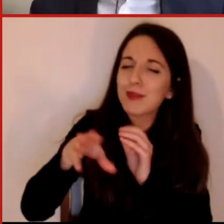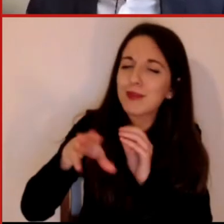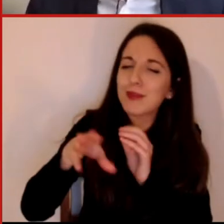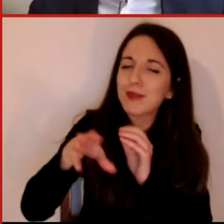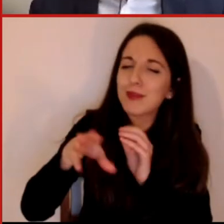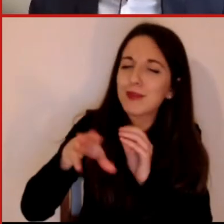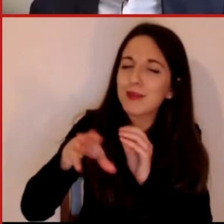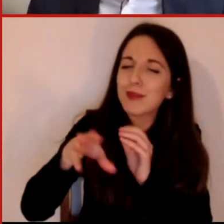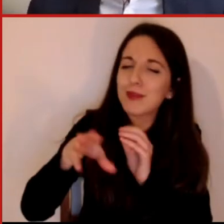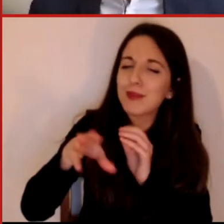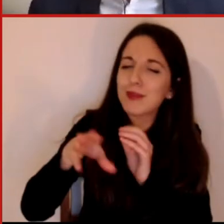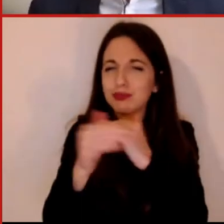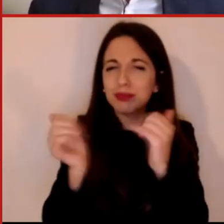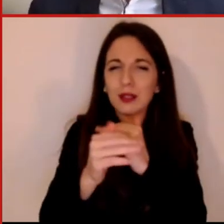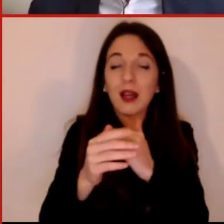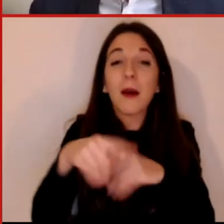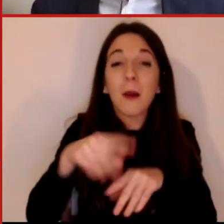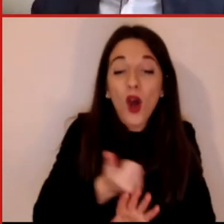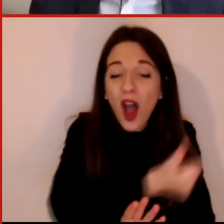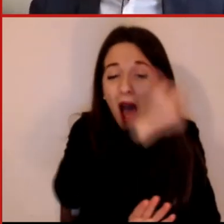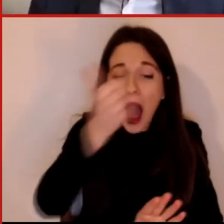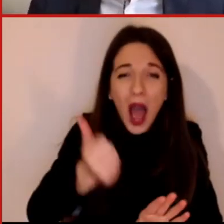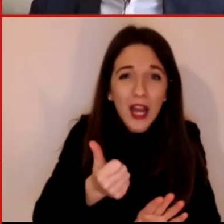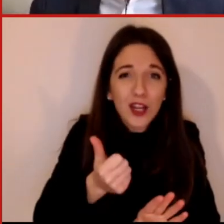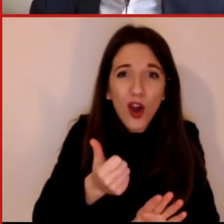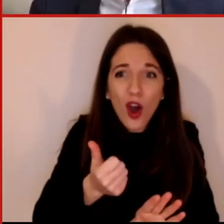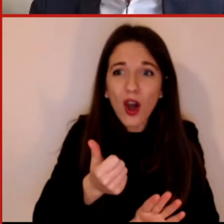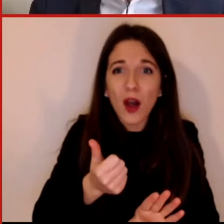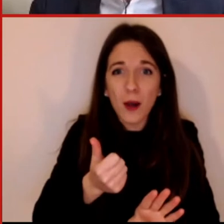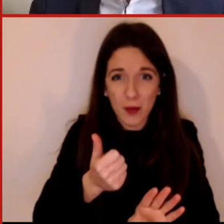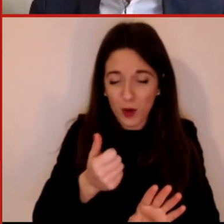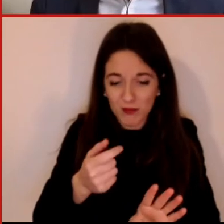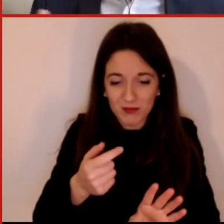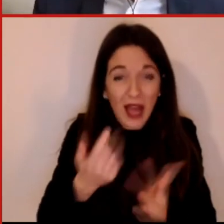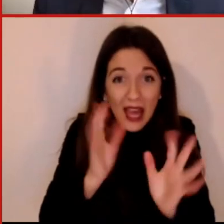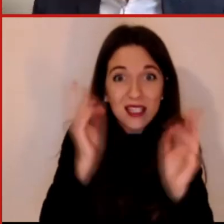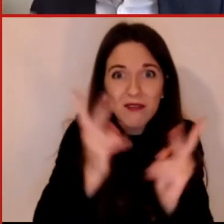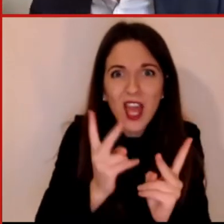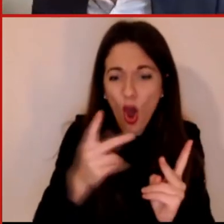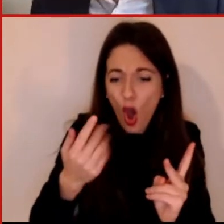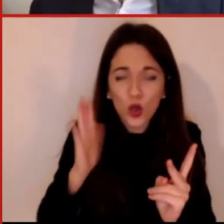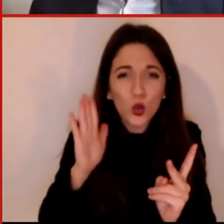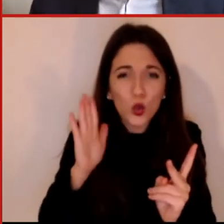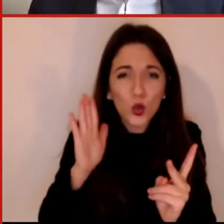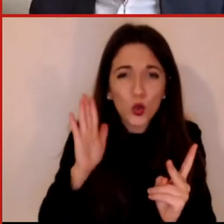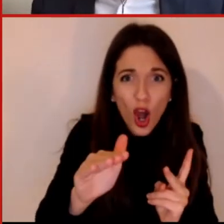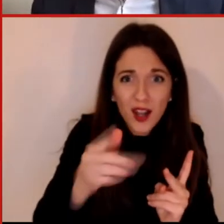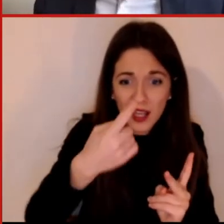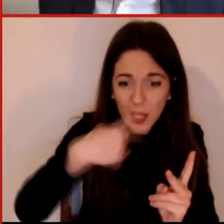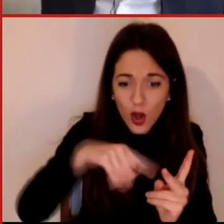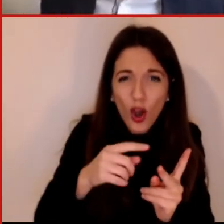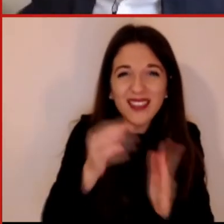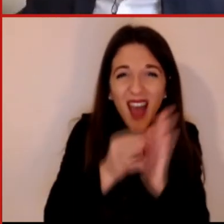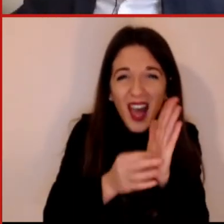mondo vengono prodotti più dati socio-economici che in tutta la storia precedente dell'umanità. Questo è per farvi capire che